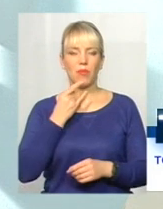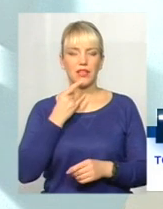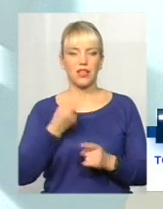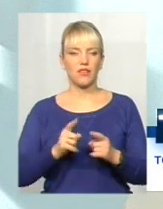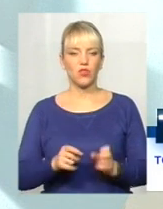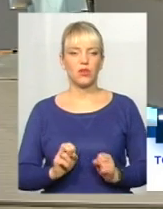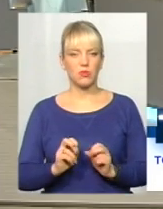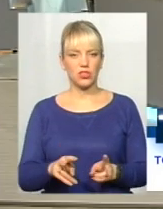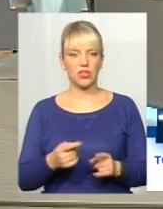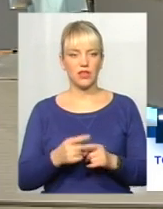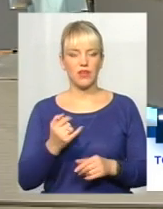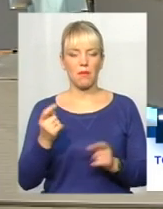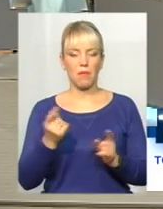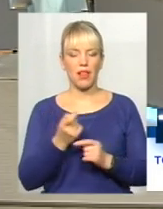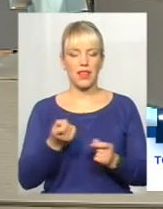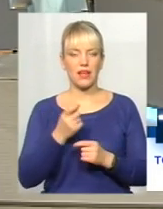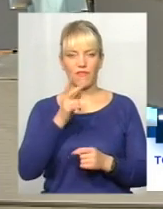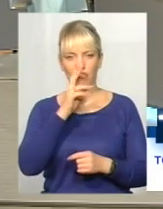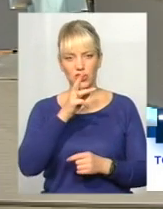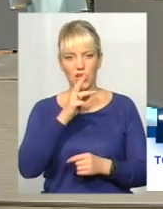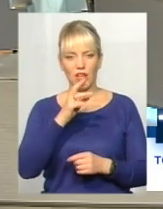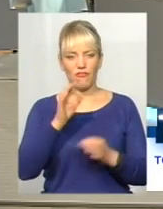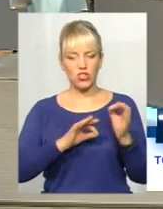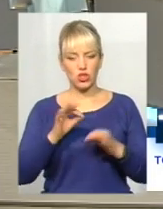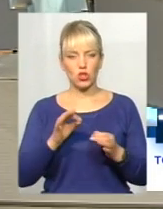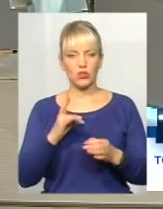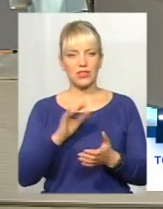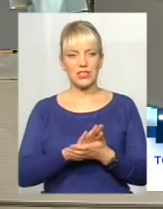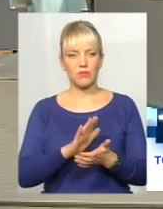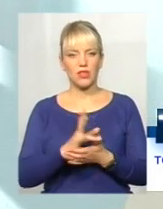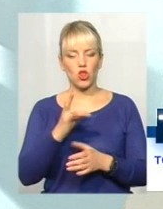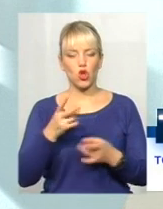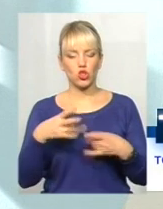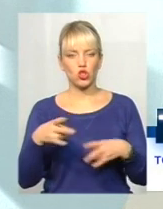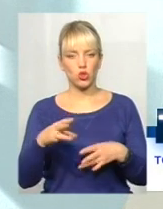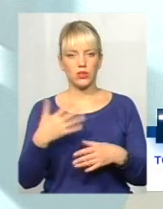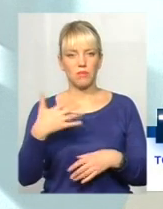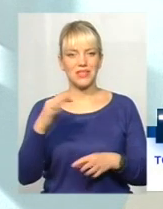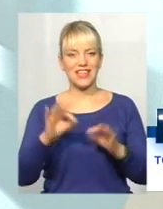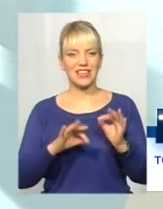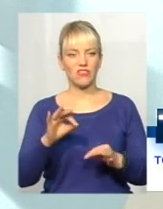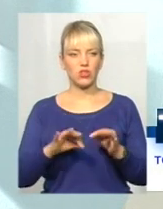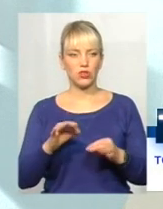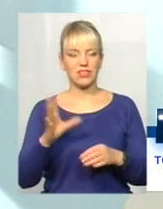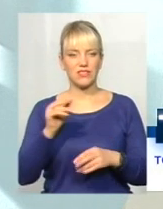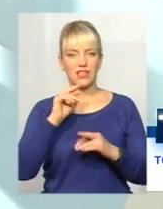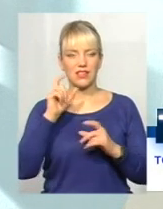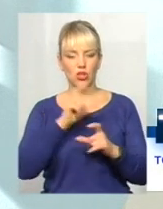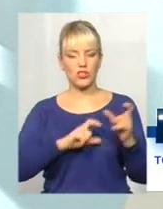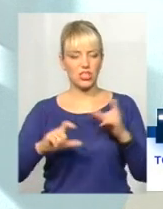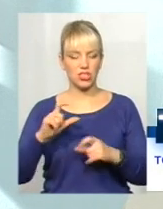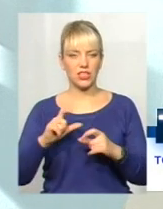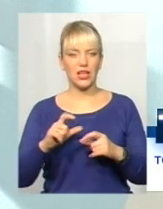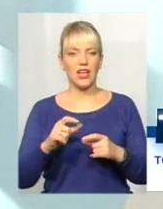малої відсоток мають сміття на полігоні, але шкоду, яку вони приносять, 50% всіх токсичних речовин, це від побутових